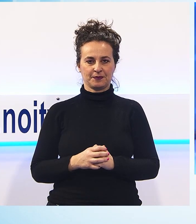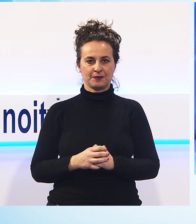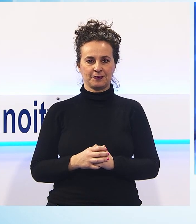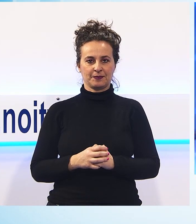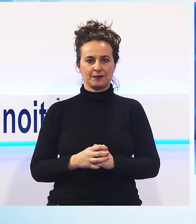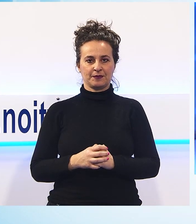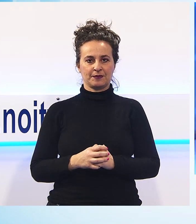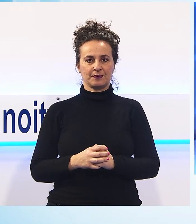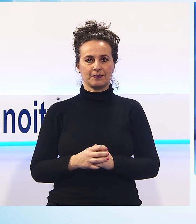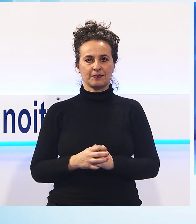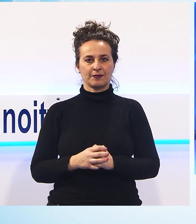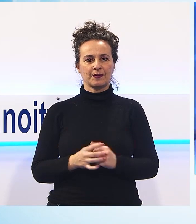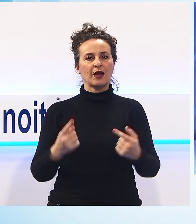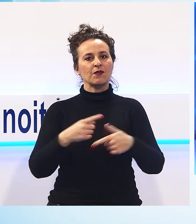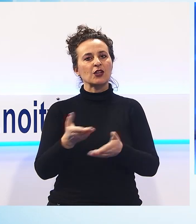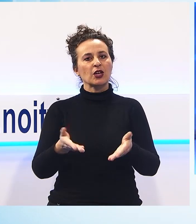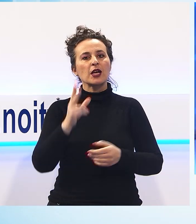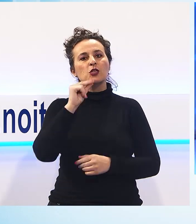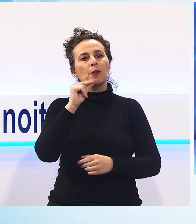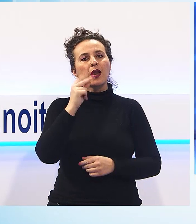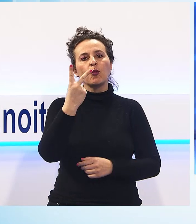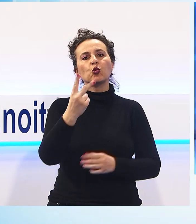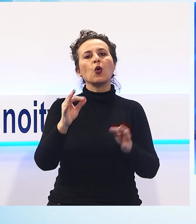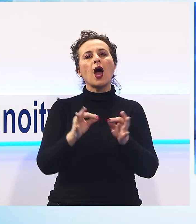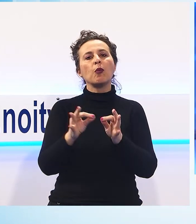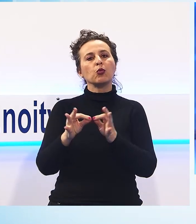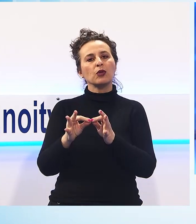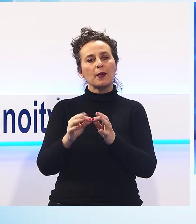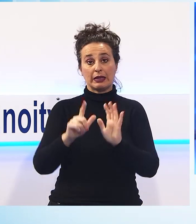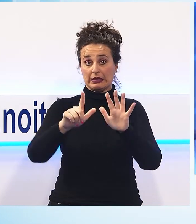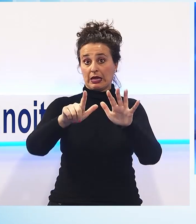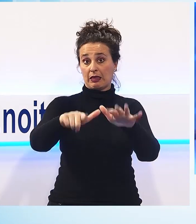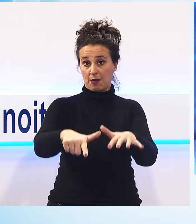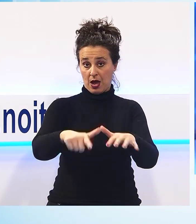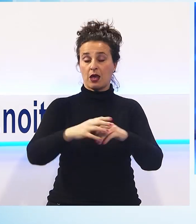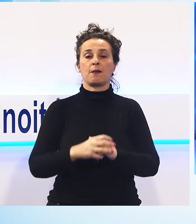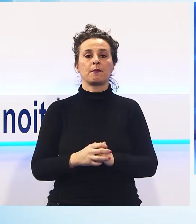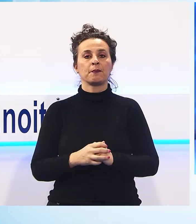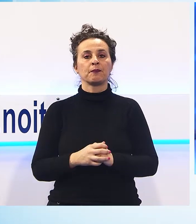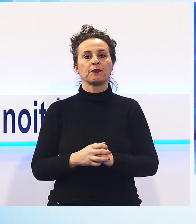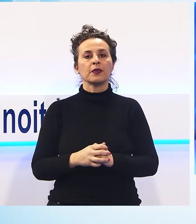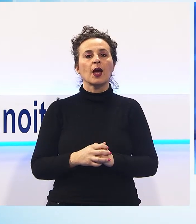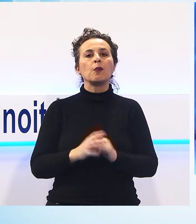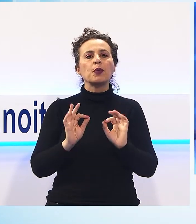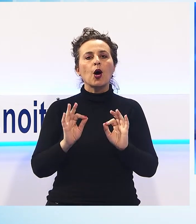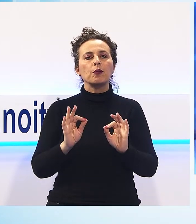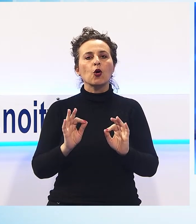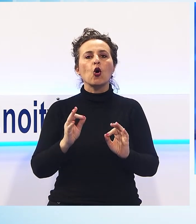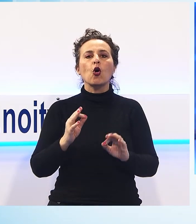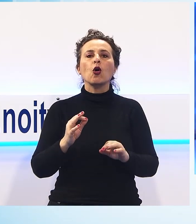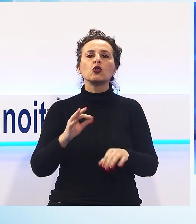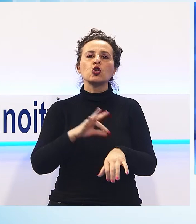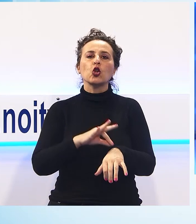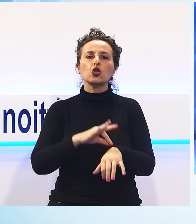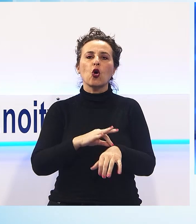E andiamoci adesso ad occupare di due appuntamenti per la prossima settimana che verranno impegnato il nostro naturopada Mario